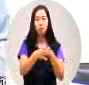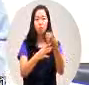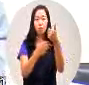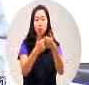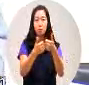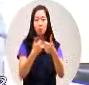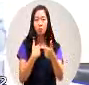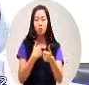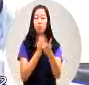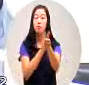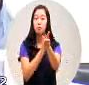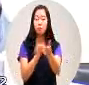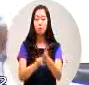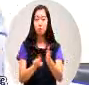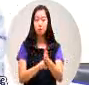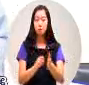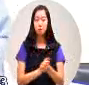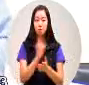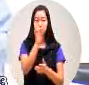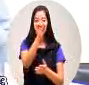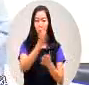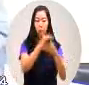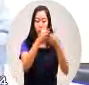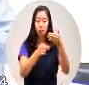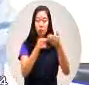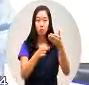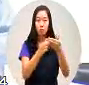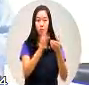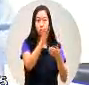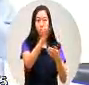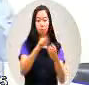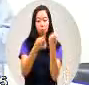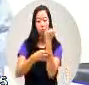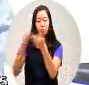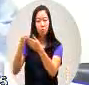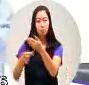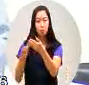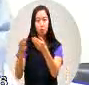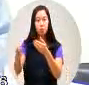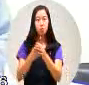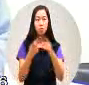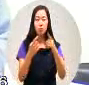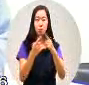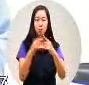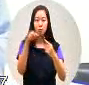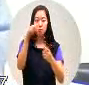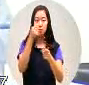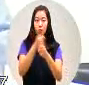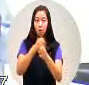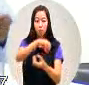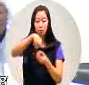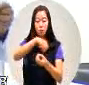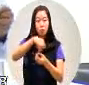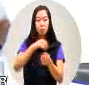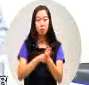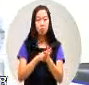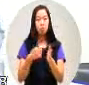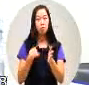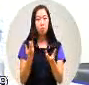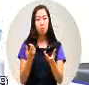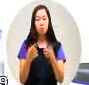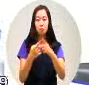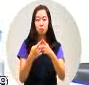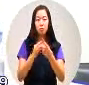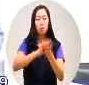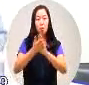执行的时候一个制度一个瓦规人在运作的时候呢人就会不一